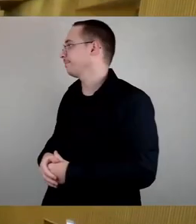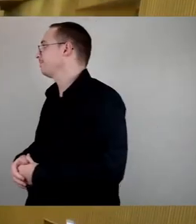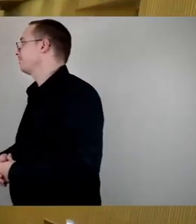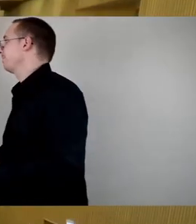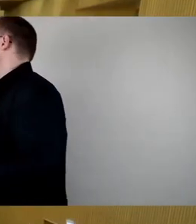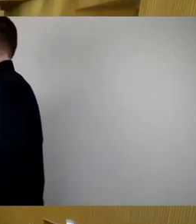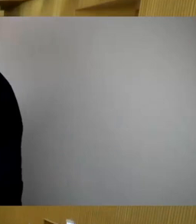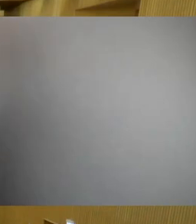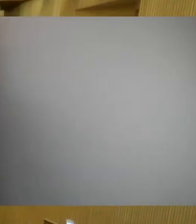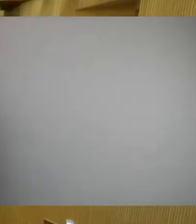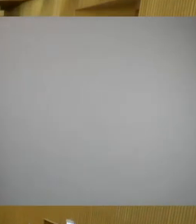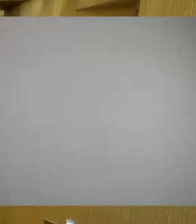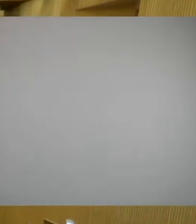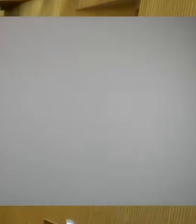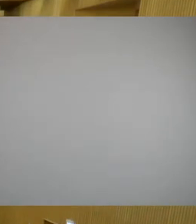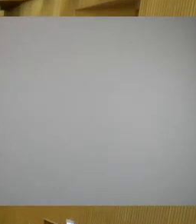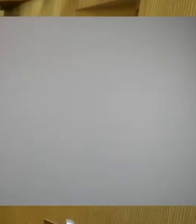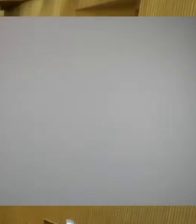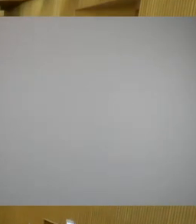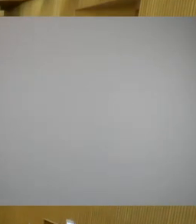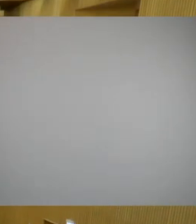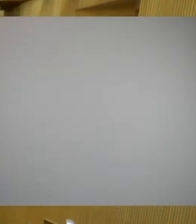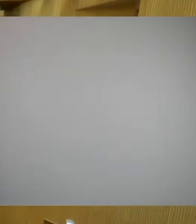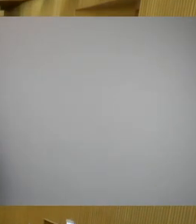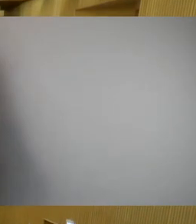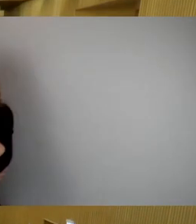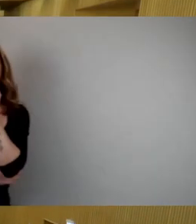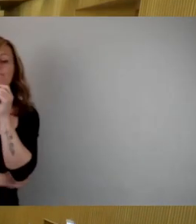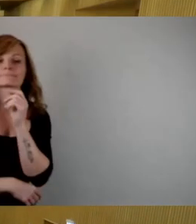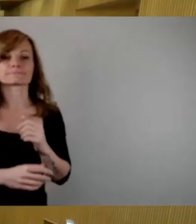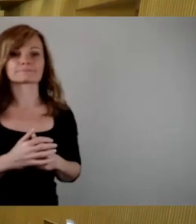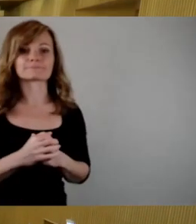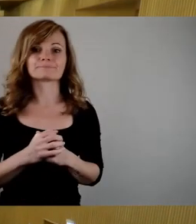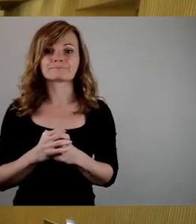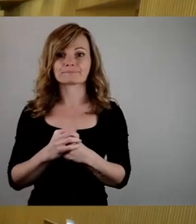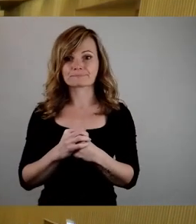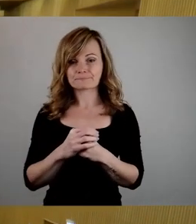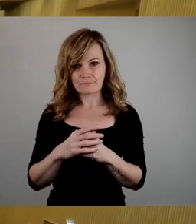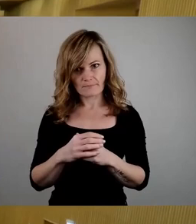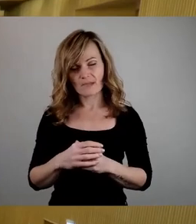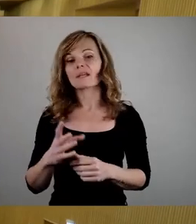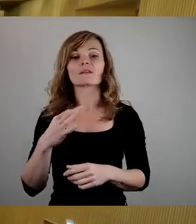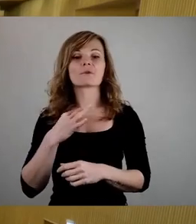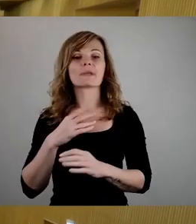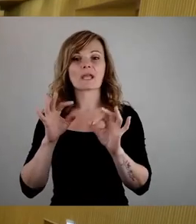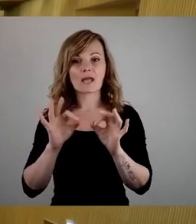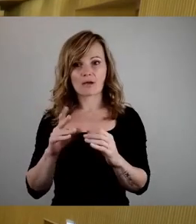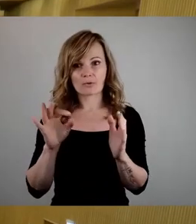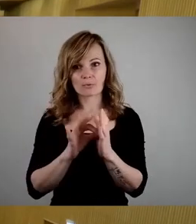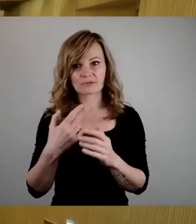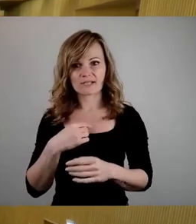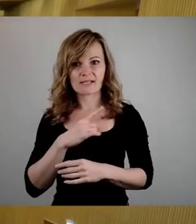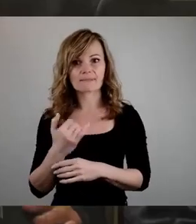Ja, Herr Hilbert, das ist für mich natürlich genau der Punkt. Ich bin jetzt seit einem Jahr Mitglied in dieser AfD. Eins habe ich bisher noch nicht erlebt,